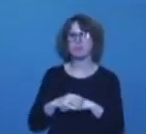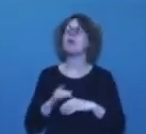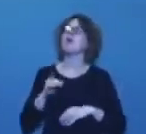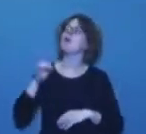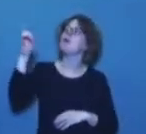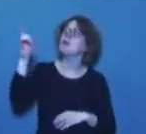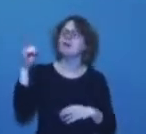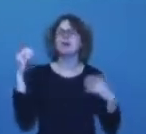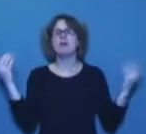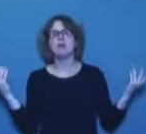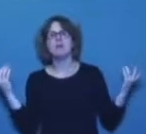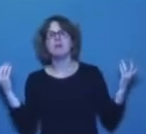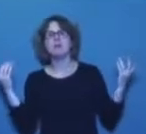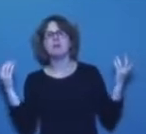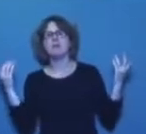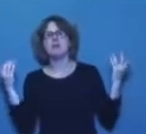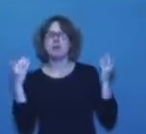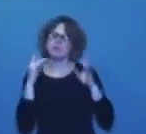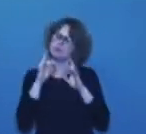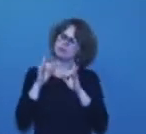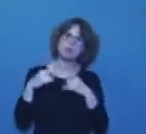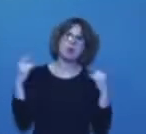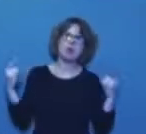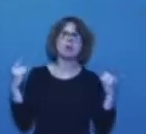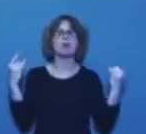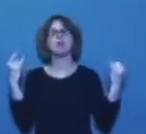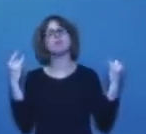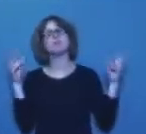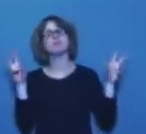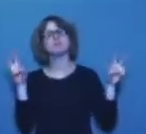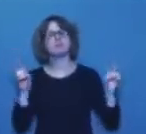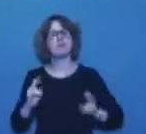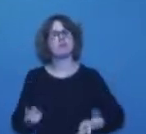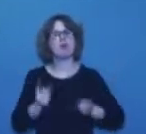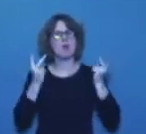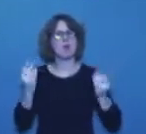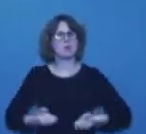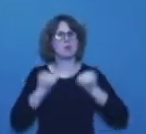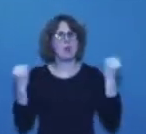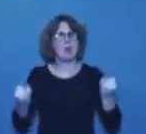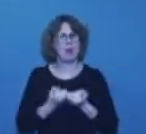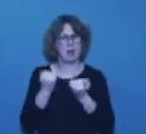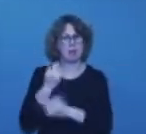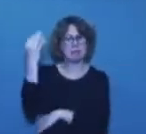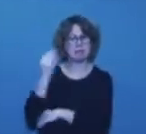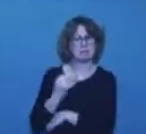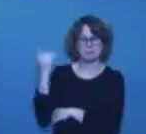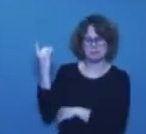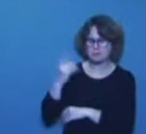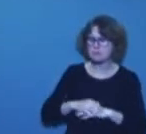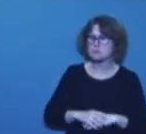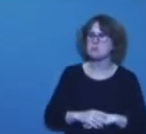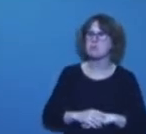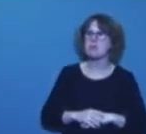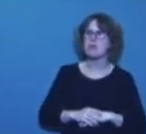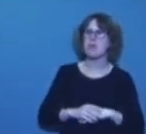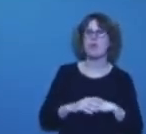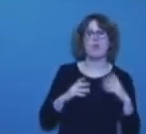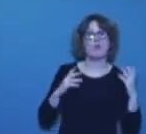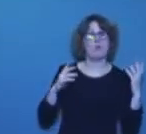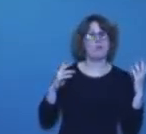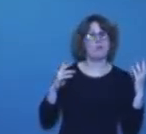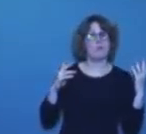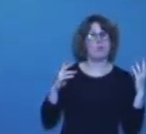à Valeurs Actuelles en janvier dernier, contrairement à ce que j'entends, nous n'avons jamais non